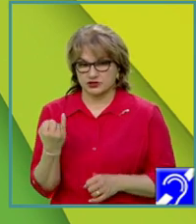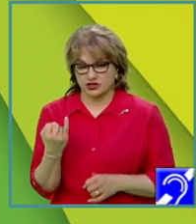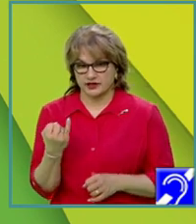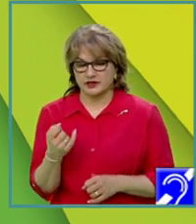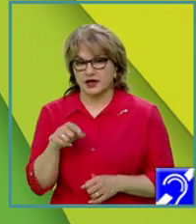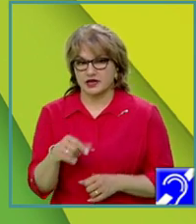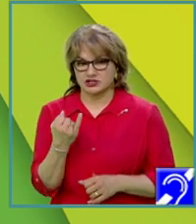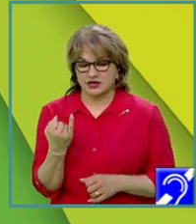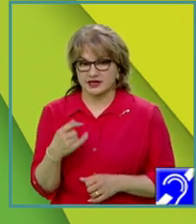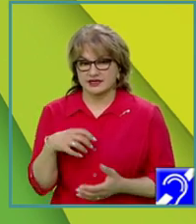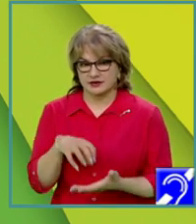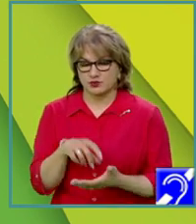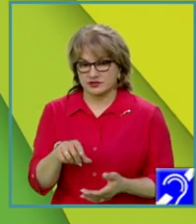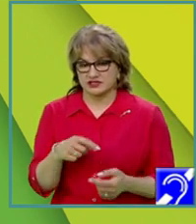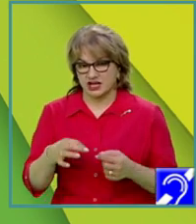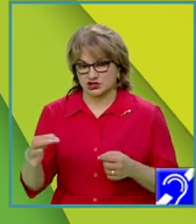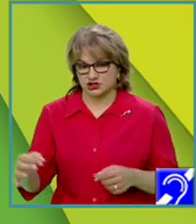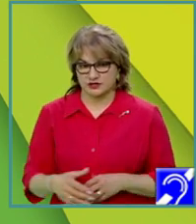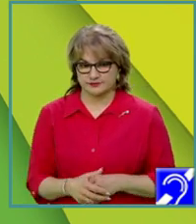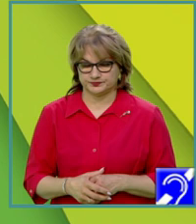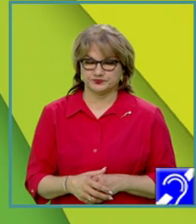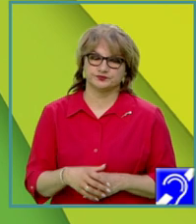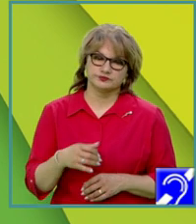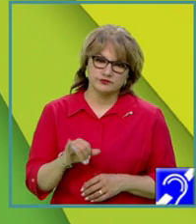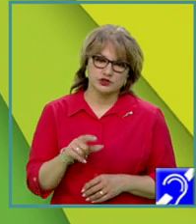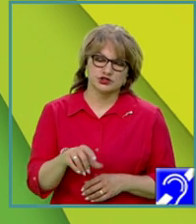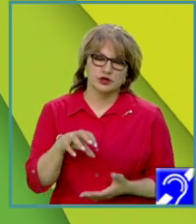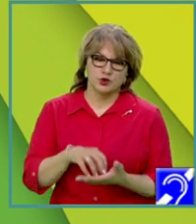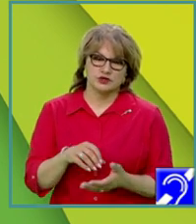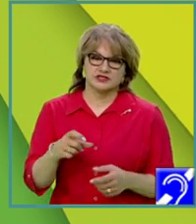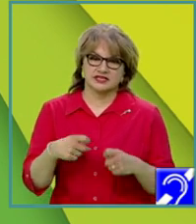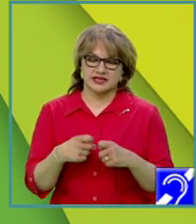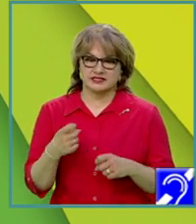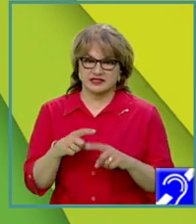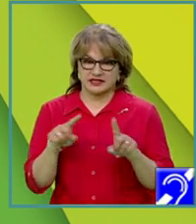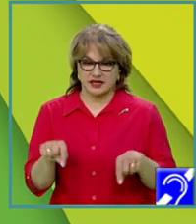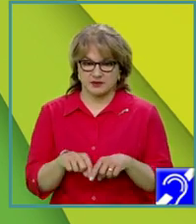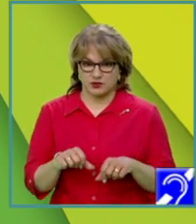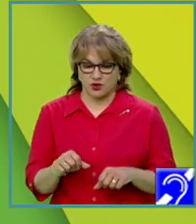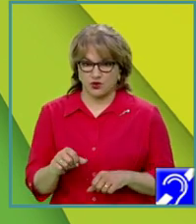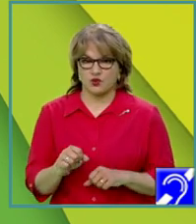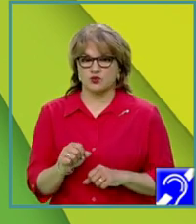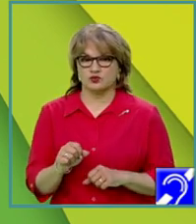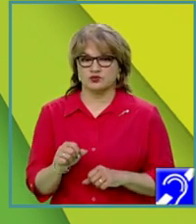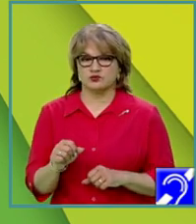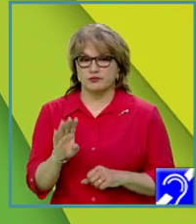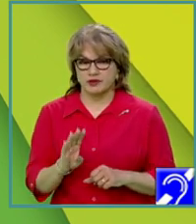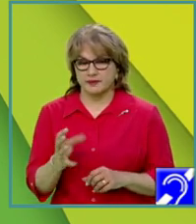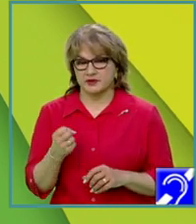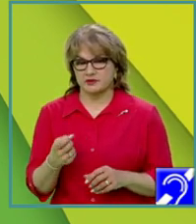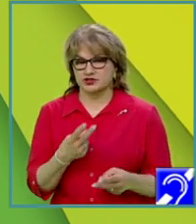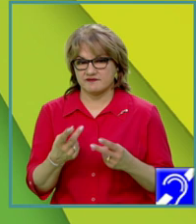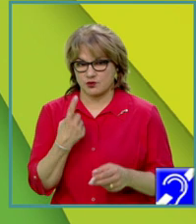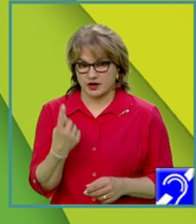reprezintă poziția în șir. Și, de asemenea, poziția X din tabloul unidimensional B primește valoarea 1.